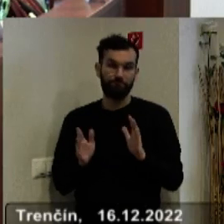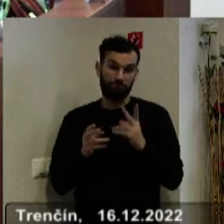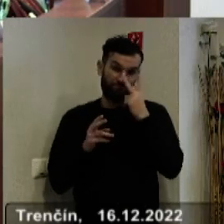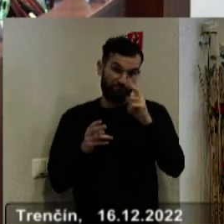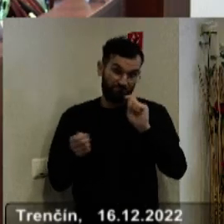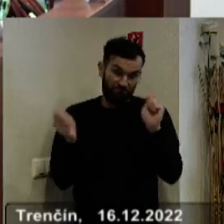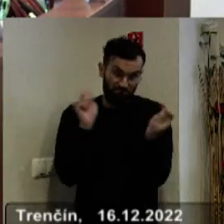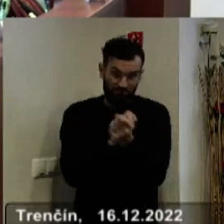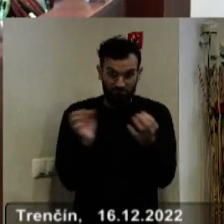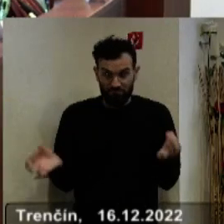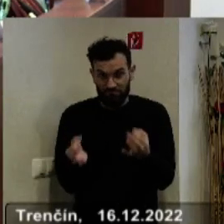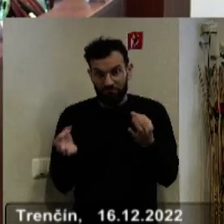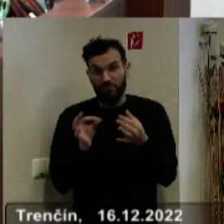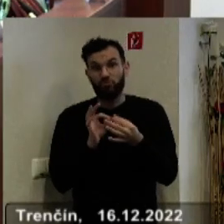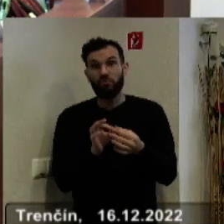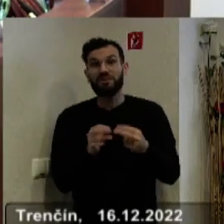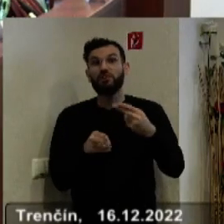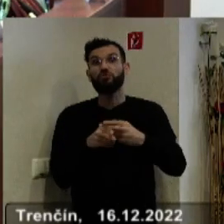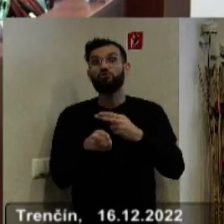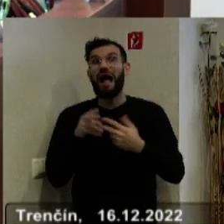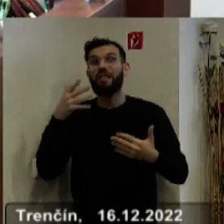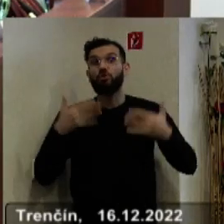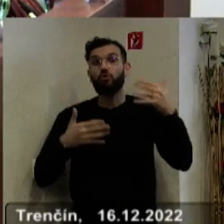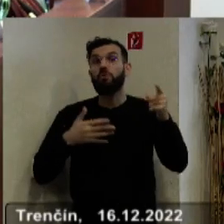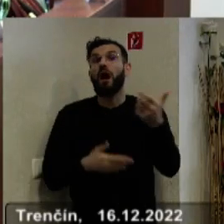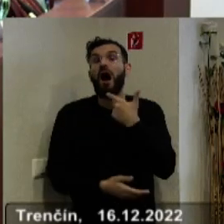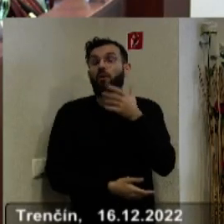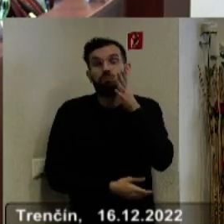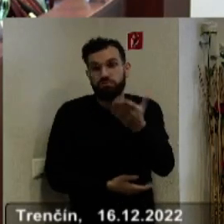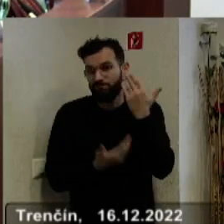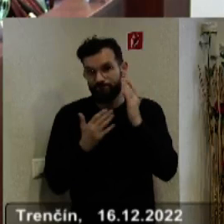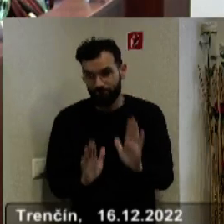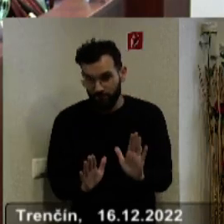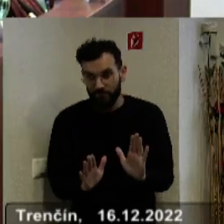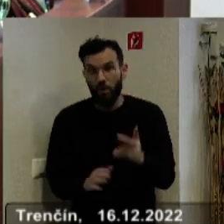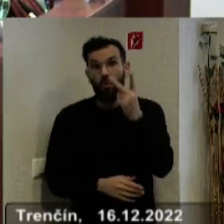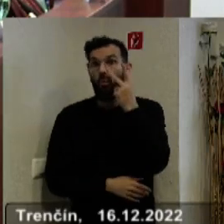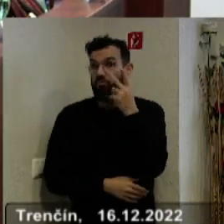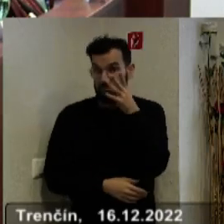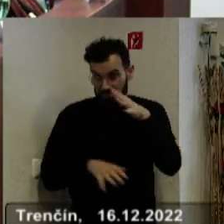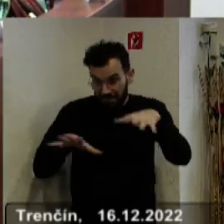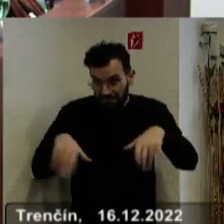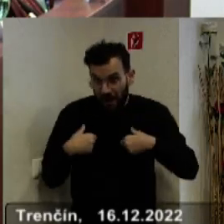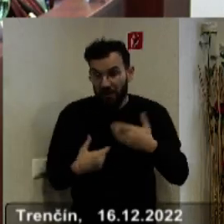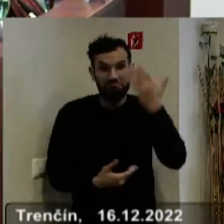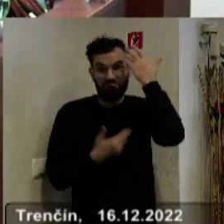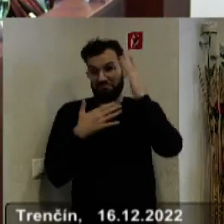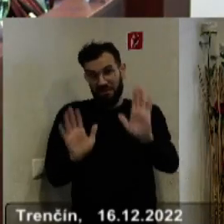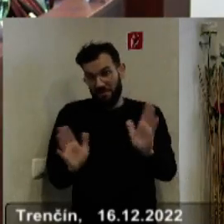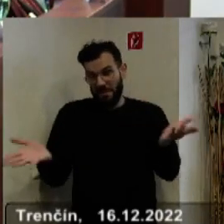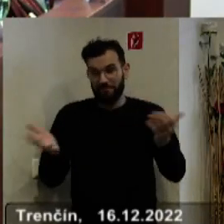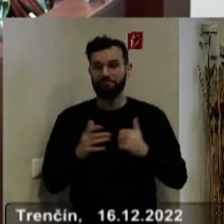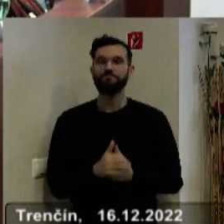zmeny v tomto štátnom rozpočte a ešte aj uvidíme, či vôbec bude schválený ten